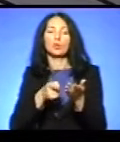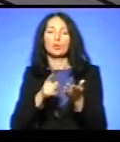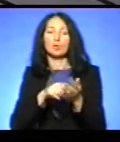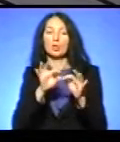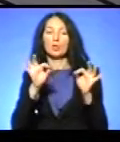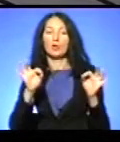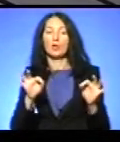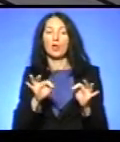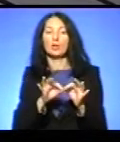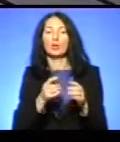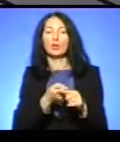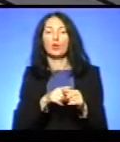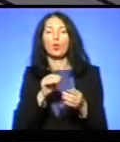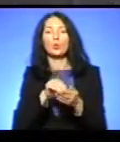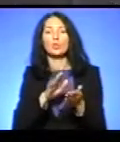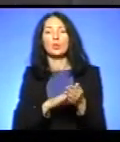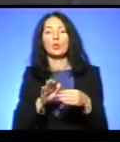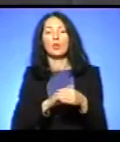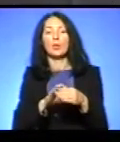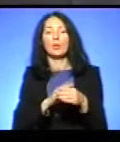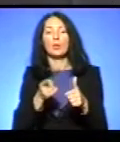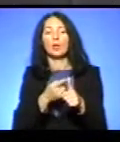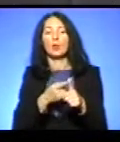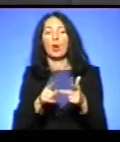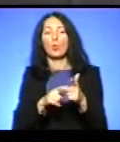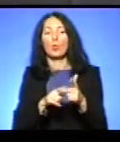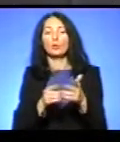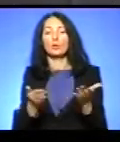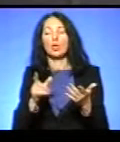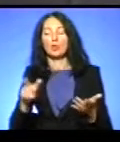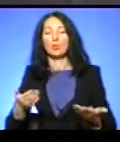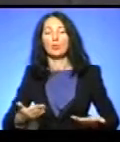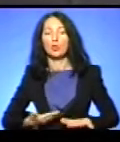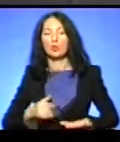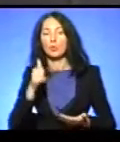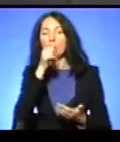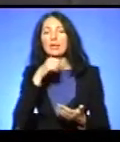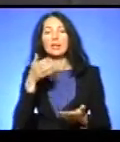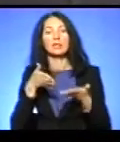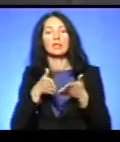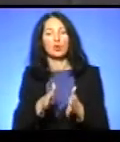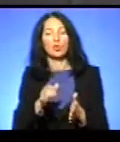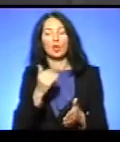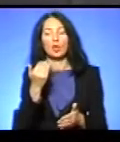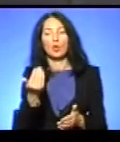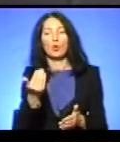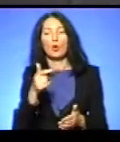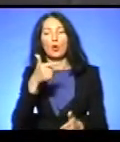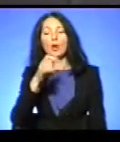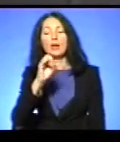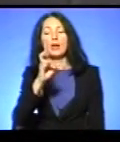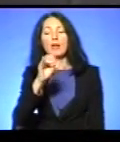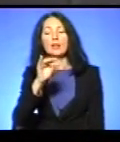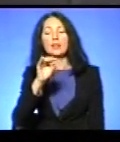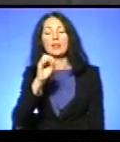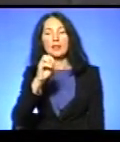в якому записані прізвища меопобатькові, де людина проживає, рік народження, і його певний генетичний код.